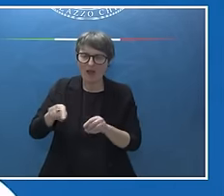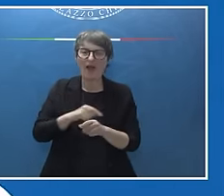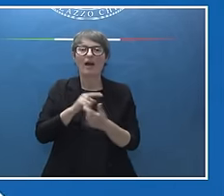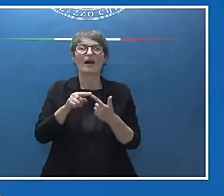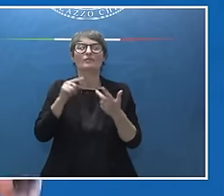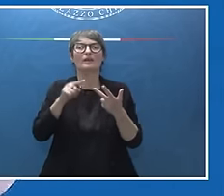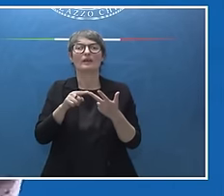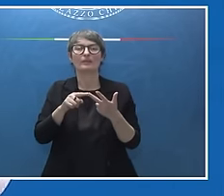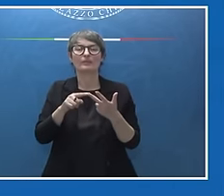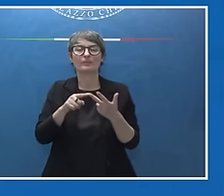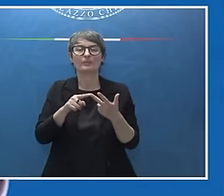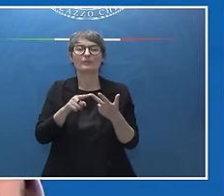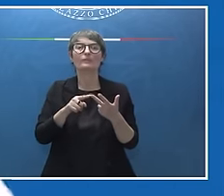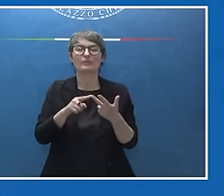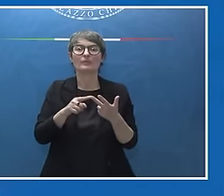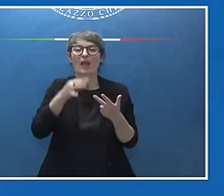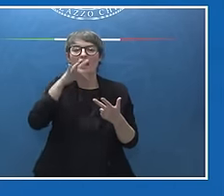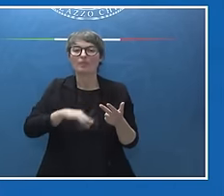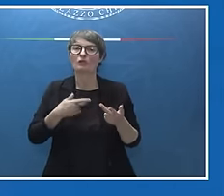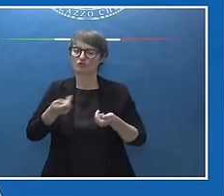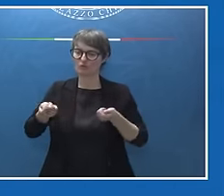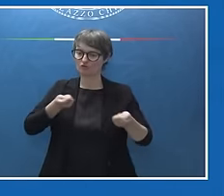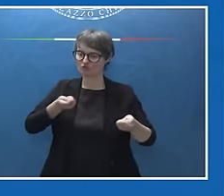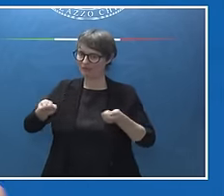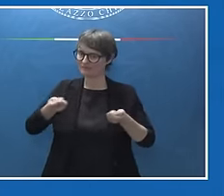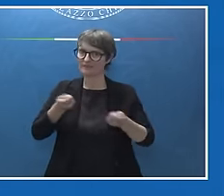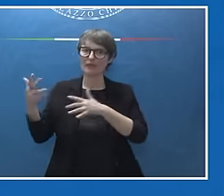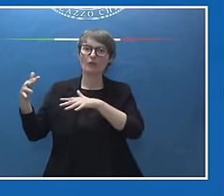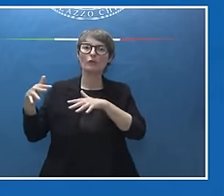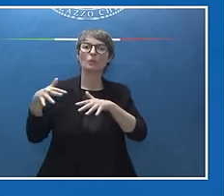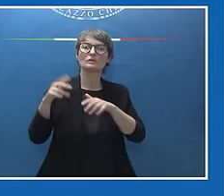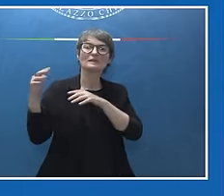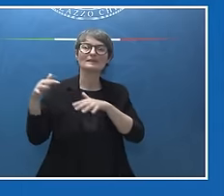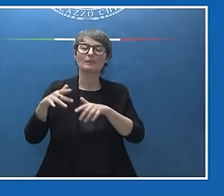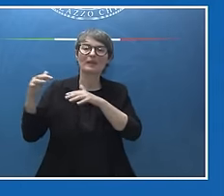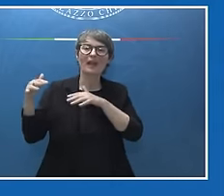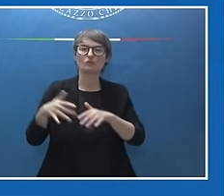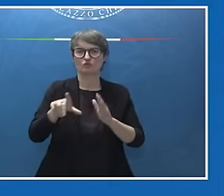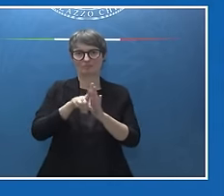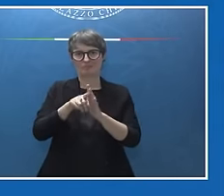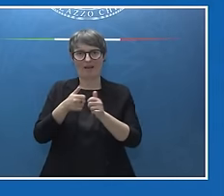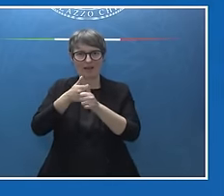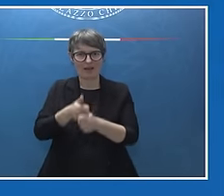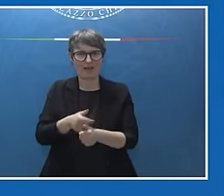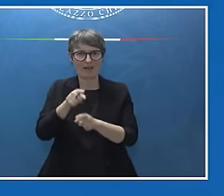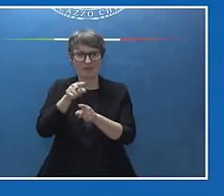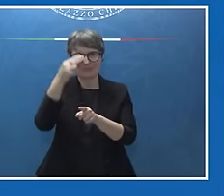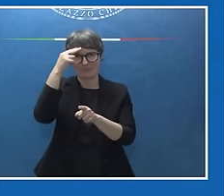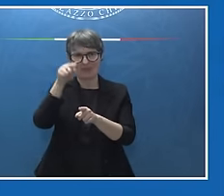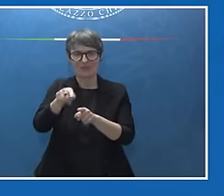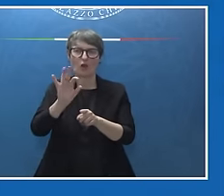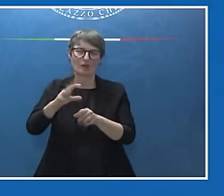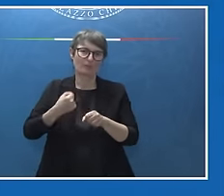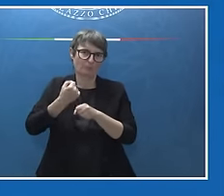governare, favorire flussi migrazione legale. ricorderà che quando l'Italia, anche questa è una storia un po' tutta